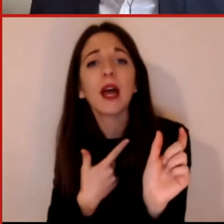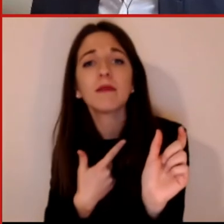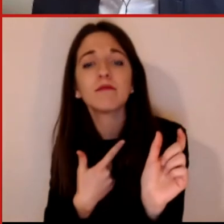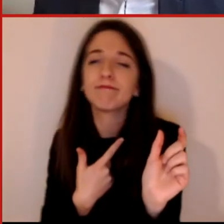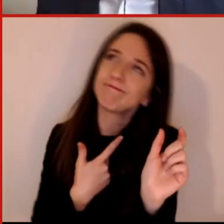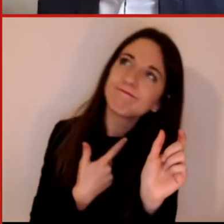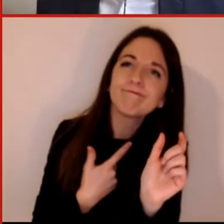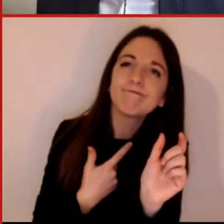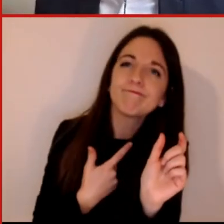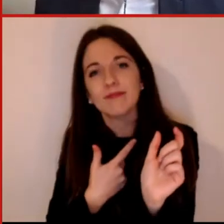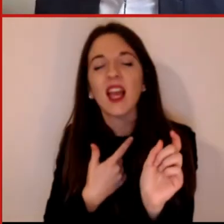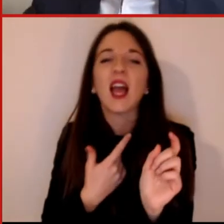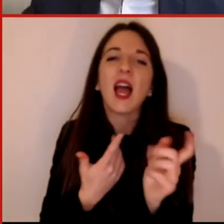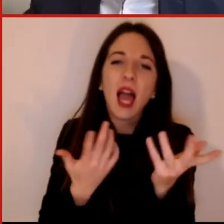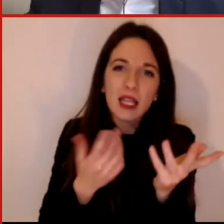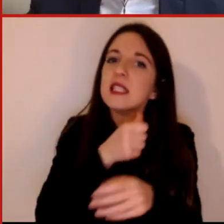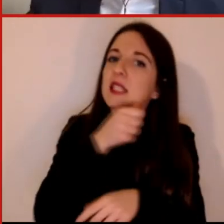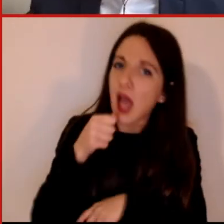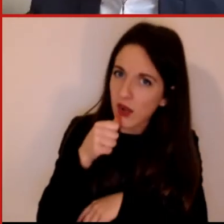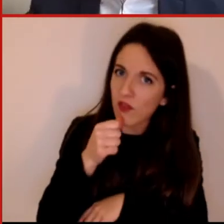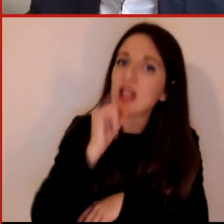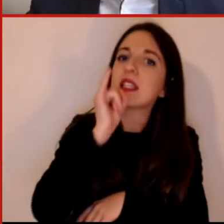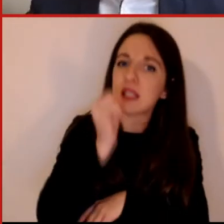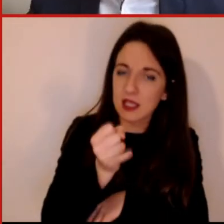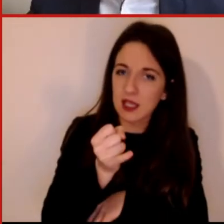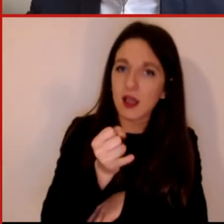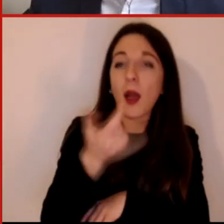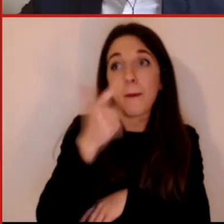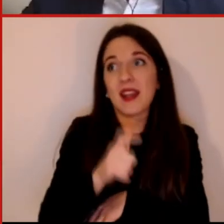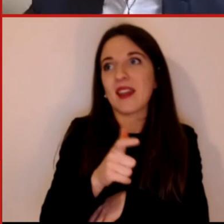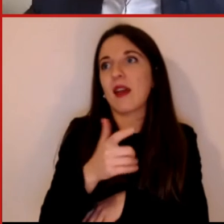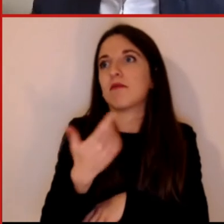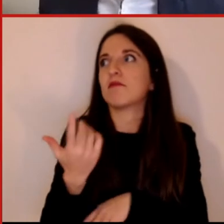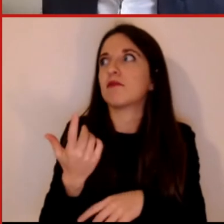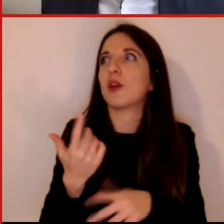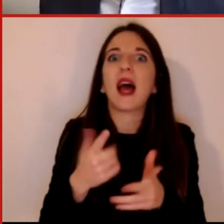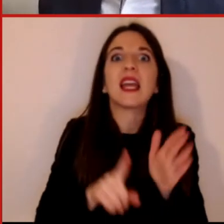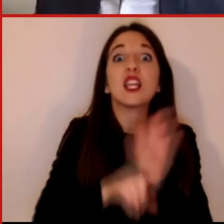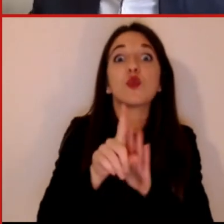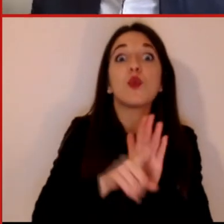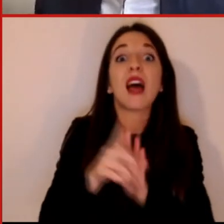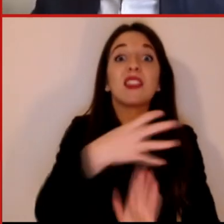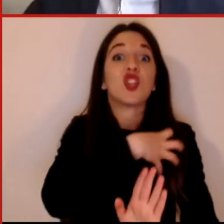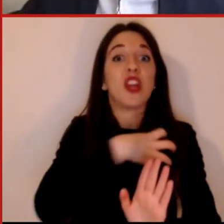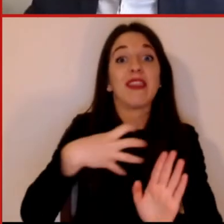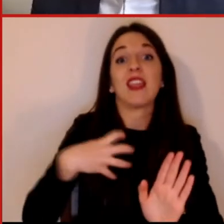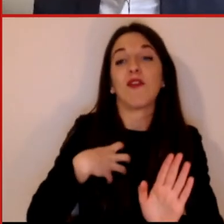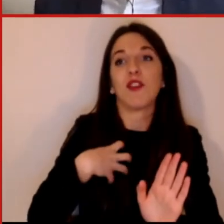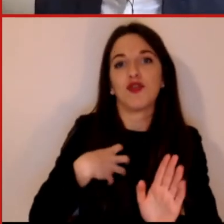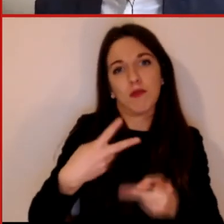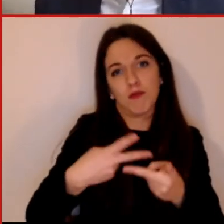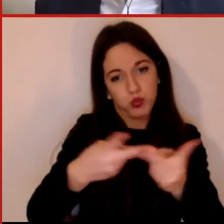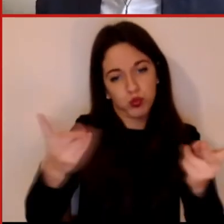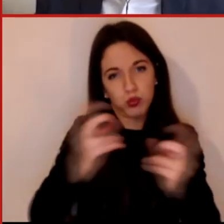ovviamente essere approcciabile per persone che magari non sono dei tecnici ma non può essere ultra